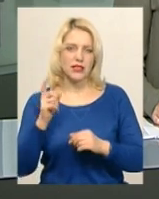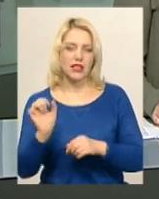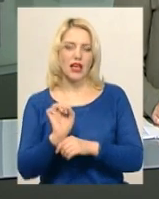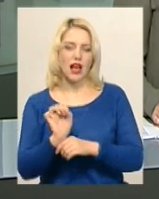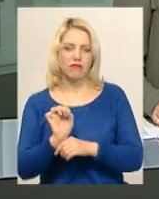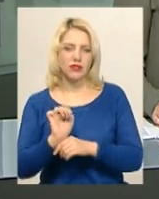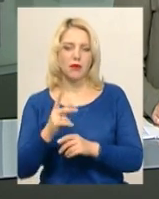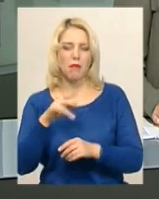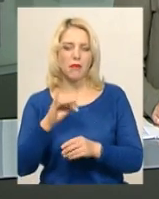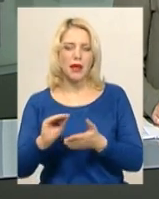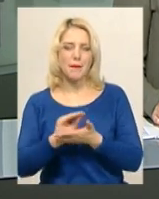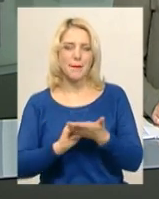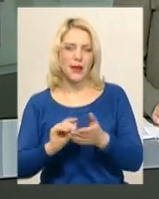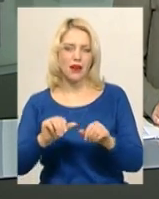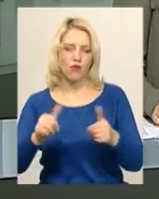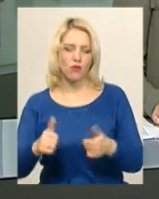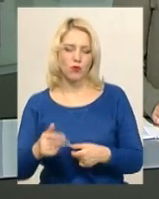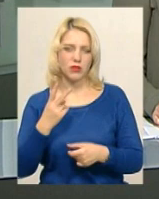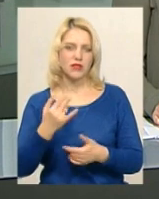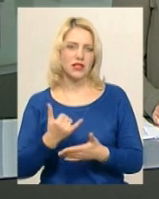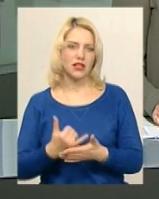переоформленні, дізнавалась Вікторія Зелінська.